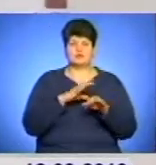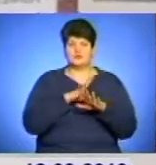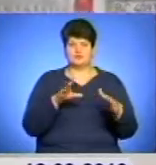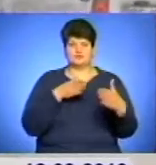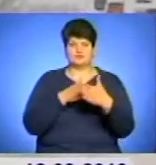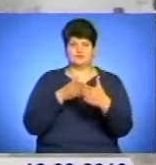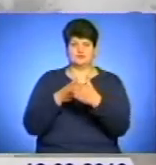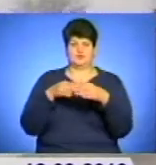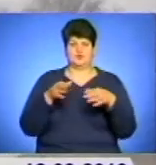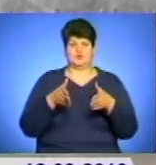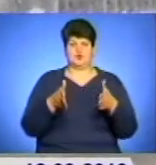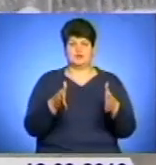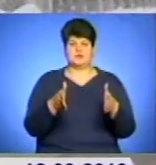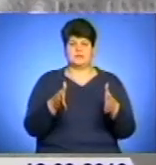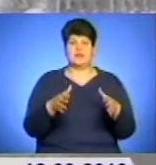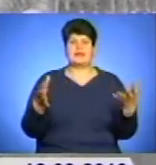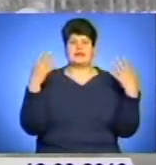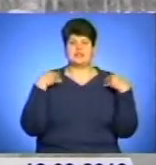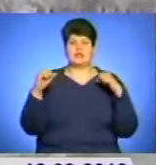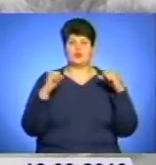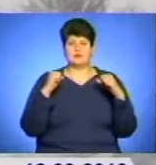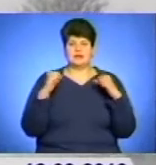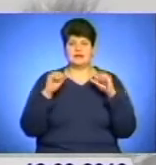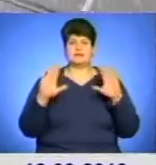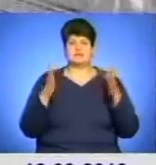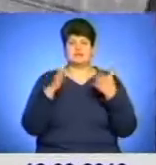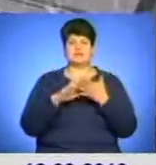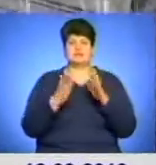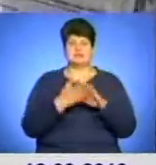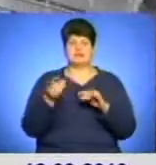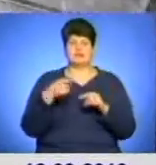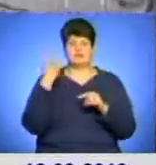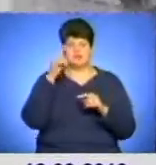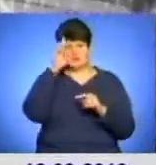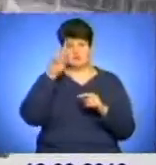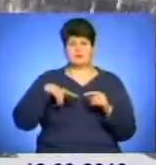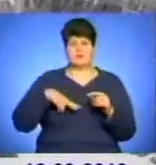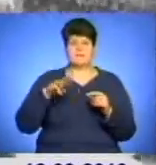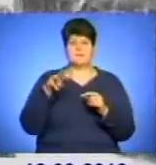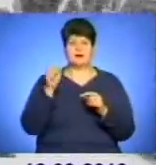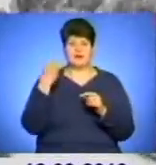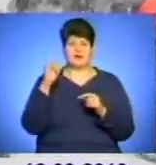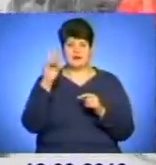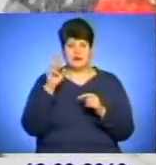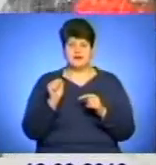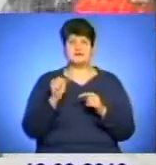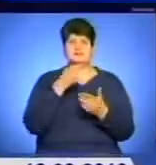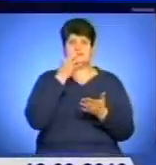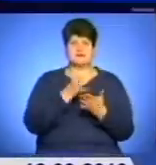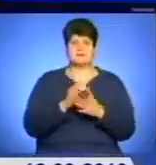автошляхах. Начальник управління з питань надзвичайних ситуацій Тернопільської обласної державної адміністрації Василь Майка також зазначив, що